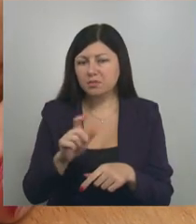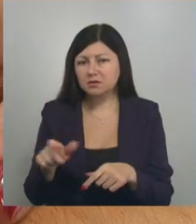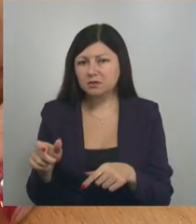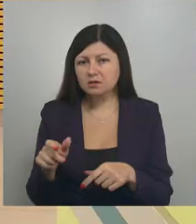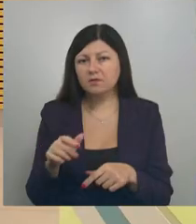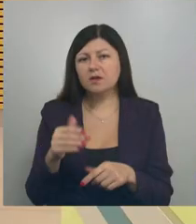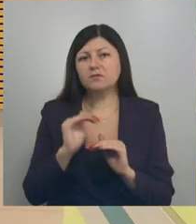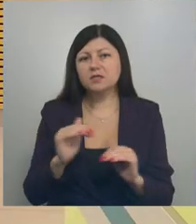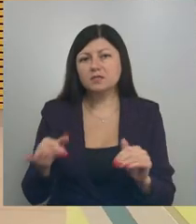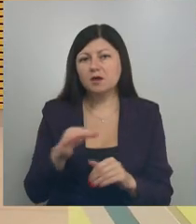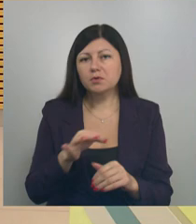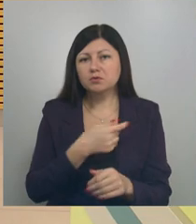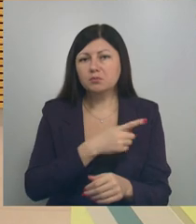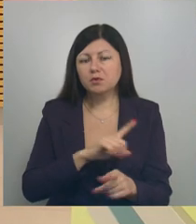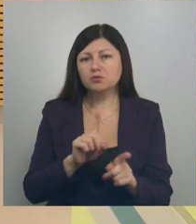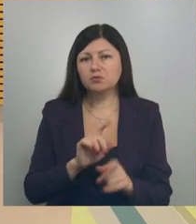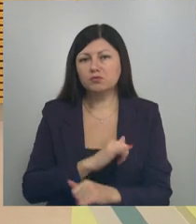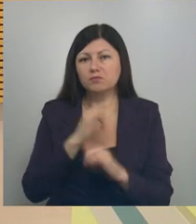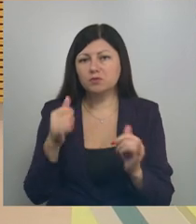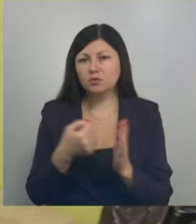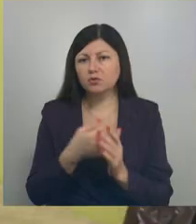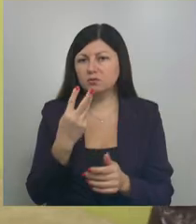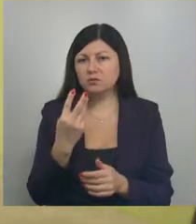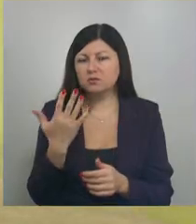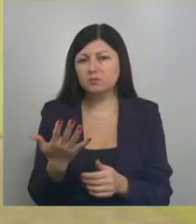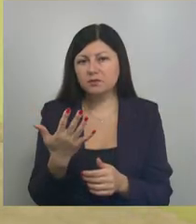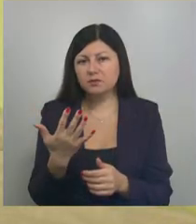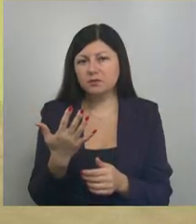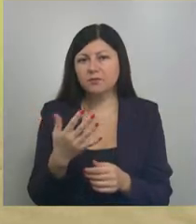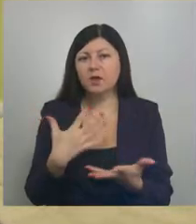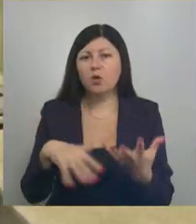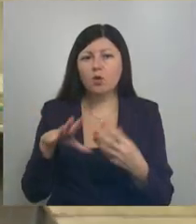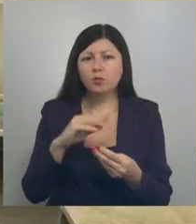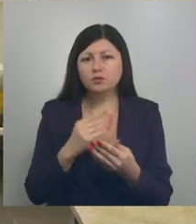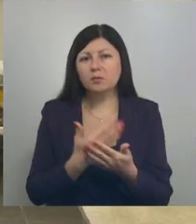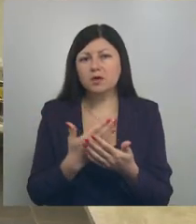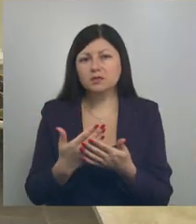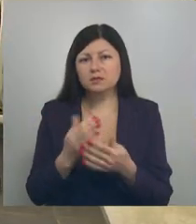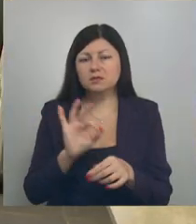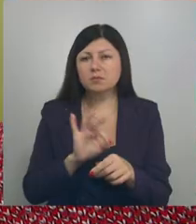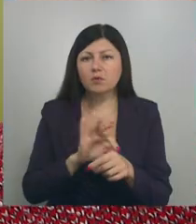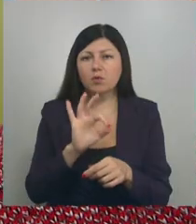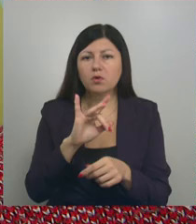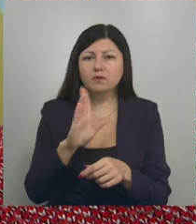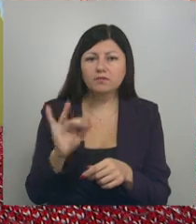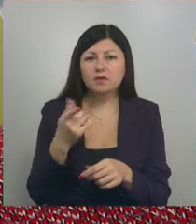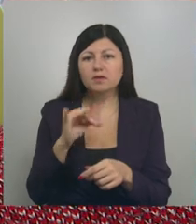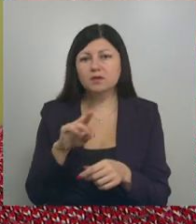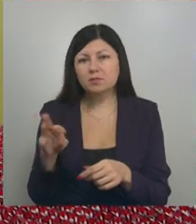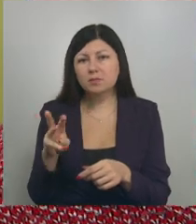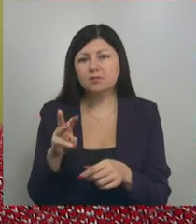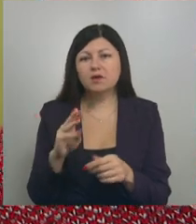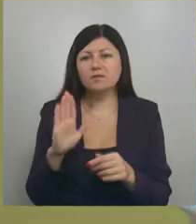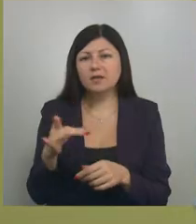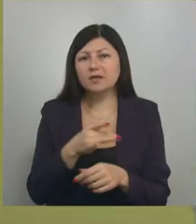В детской областной больнице цифра увеличилась до 35. Однако общие показатели заболеваемости ОРВИ гриппом в регионе